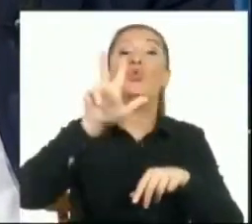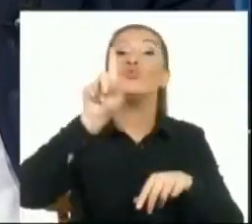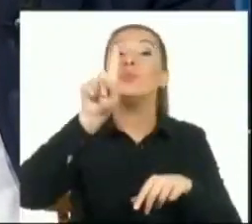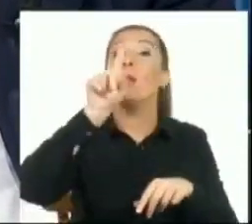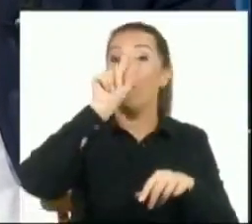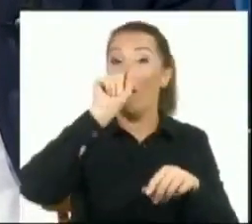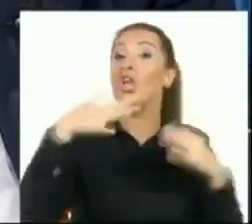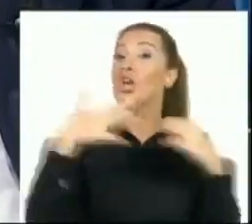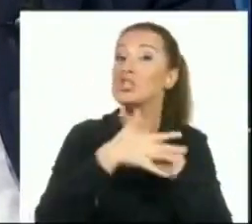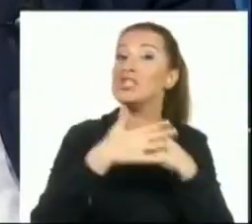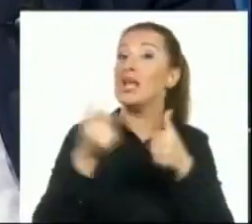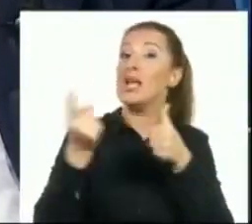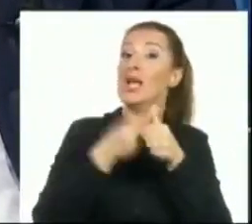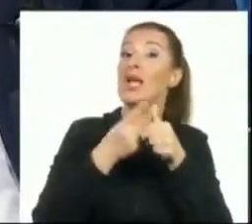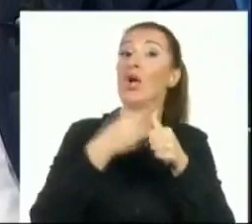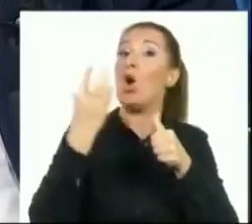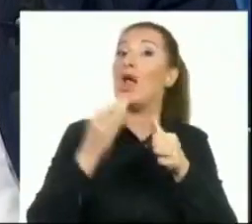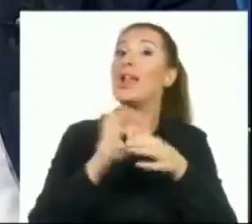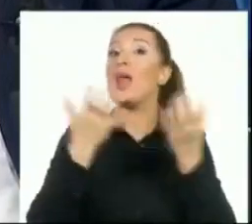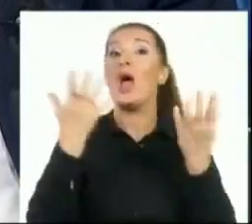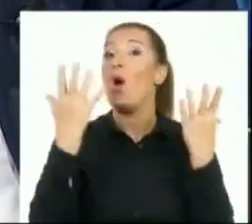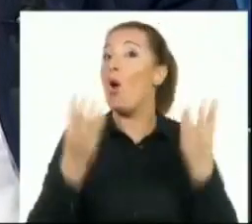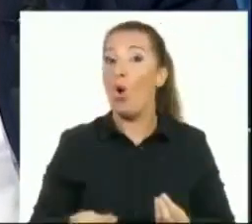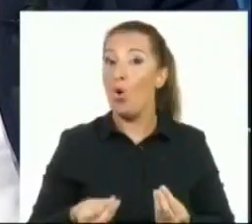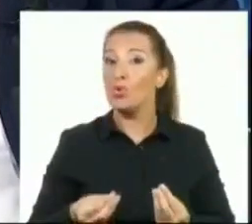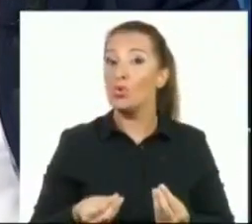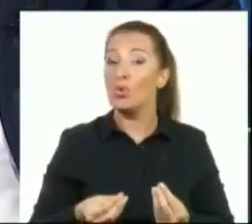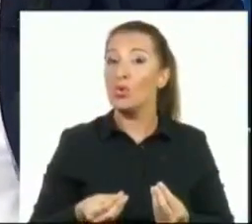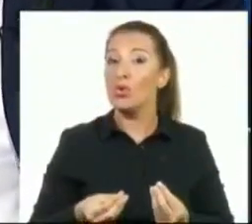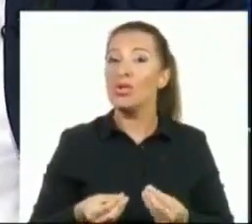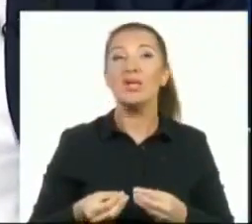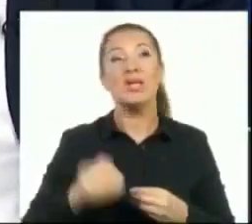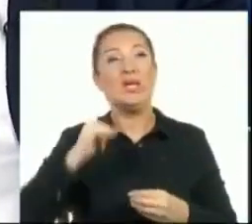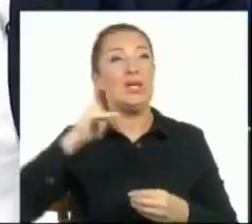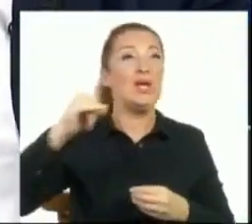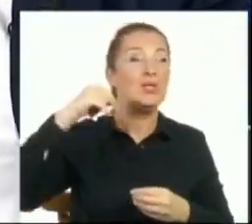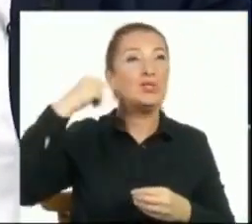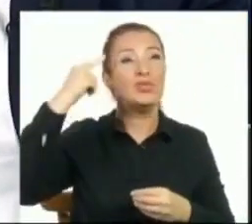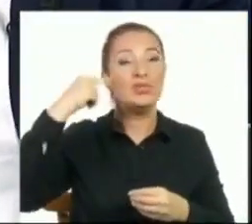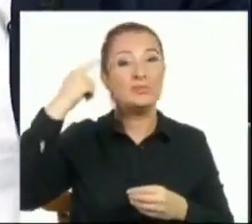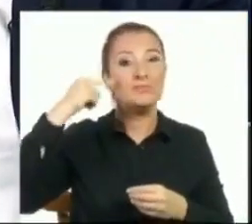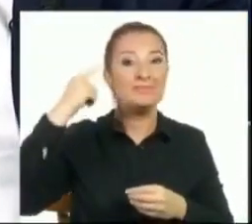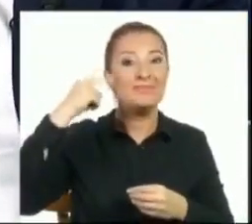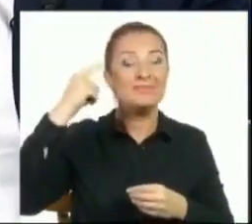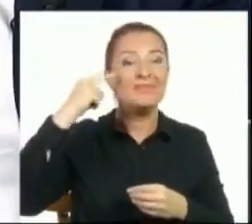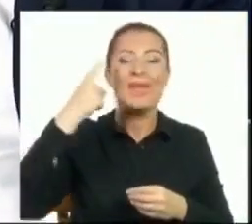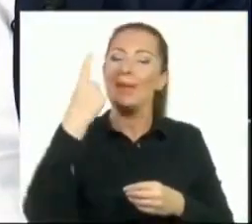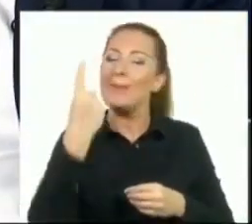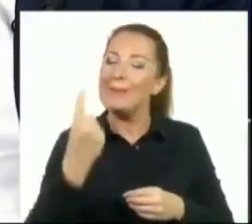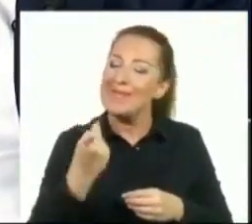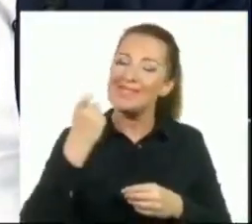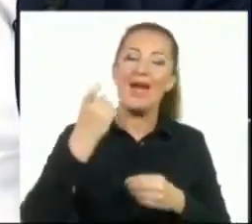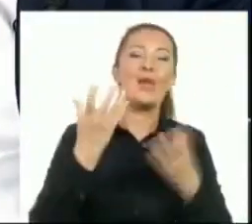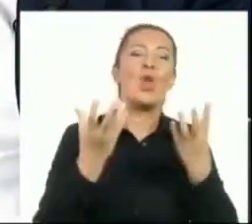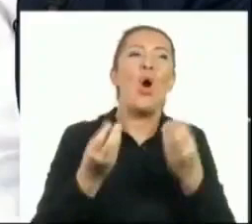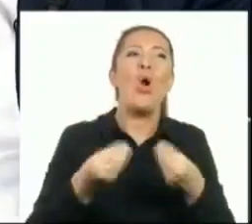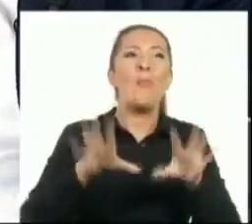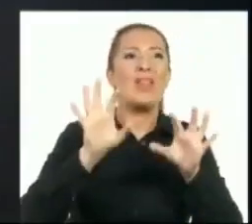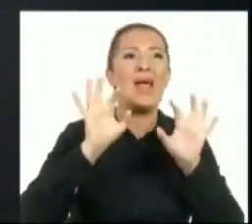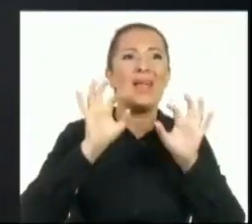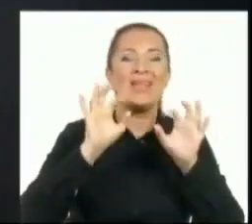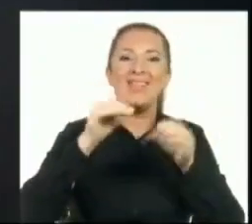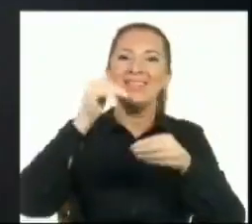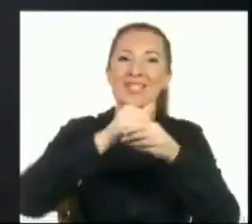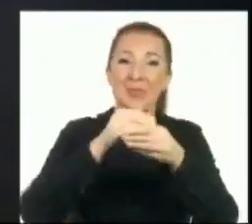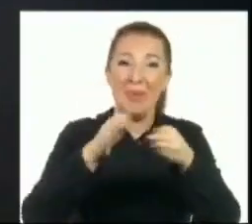gecesinde öncelikle mesela ne oldu? 20 yaklaşık bir saat olmadı ki seçim